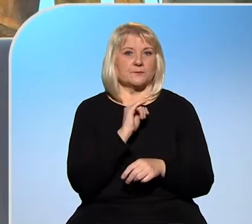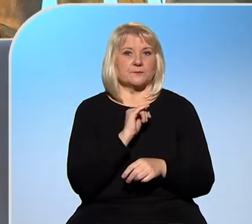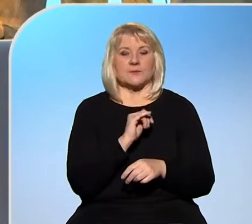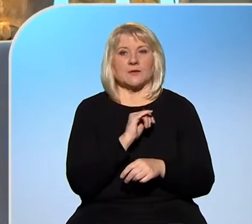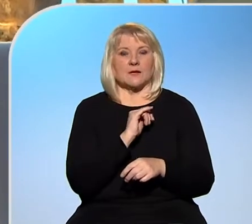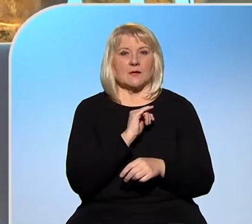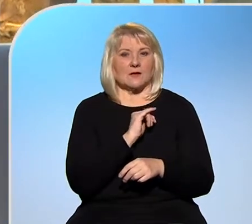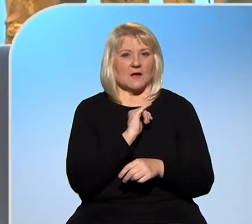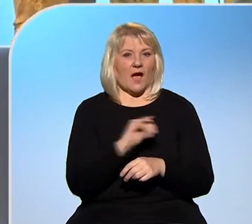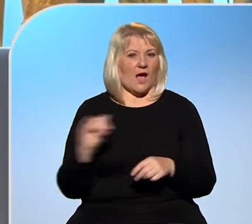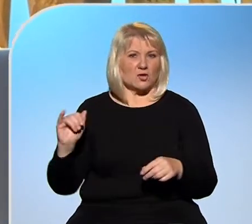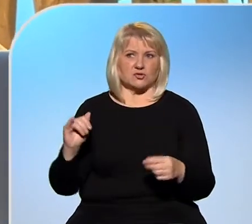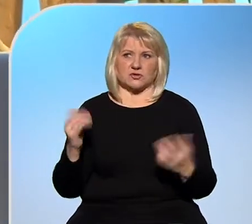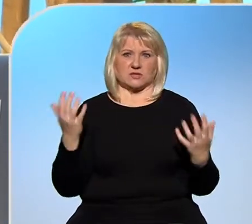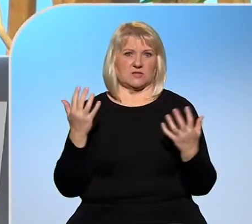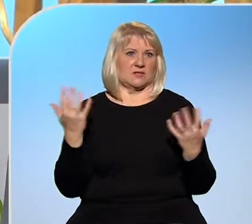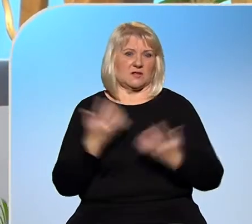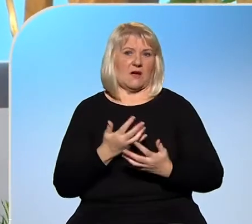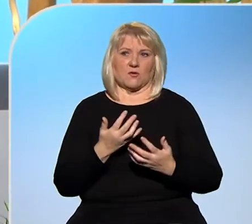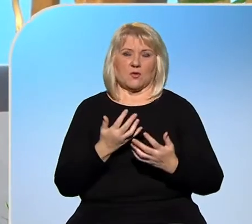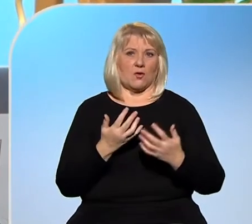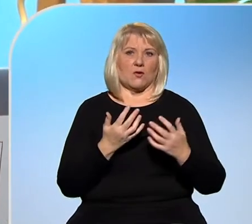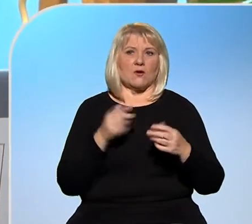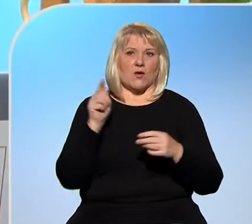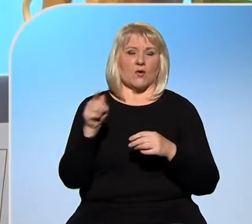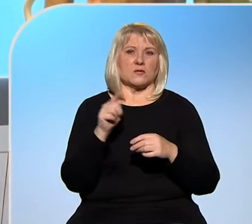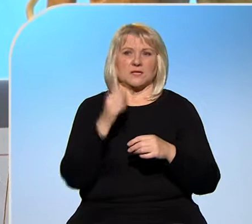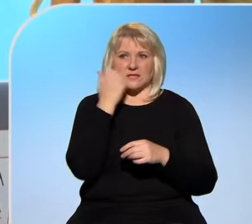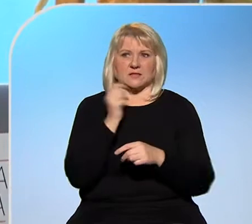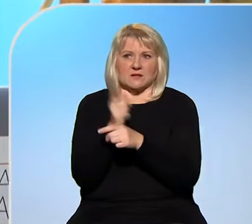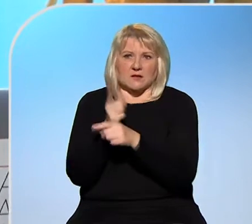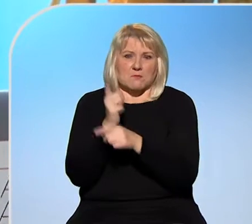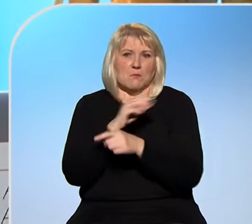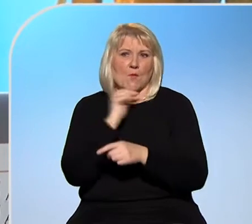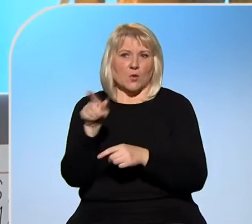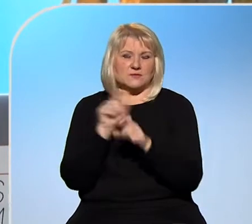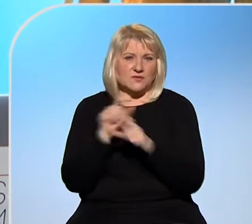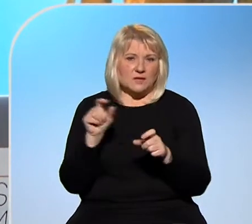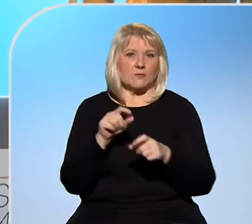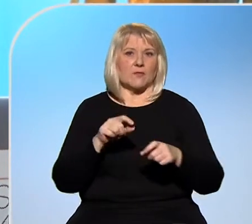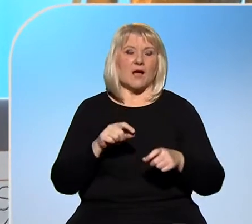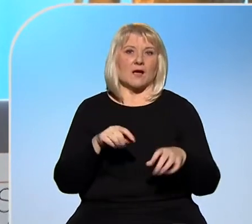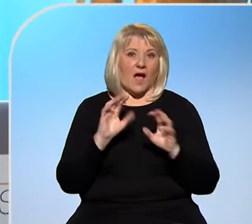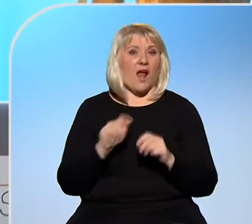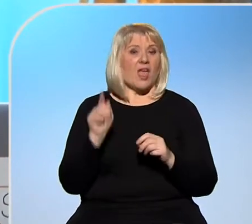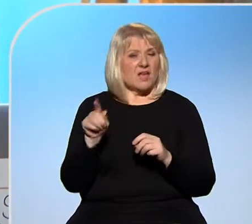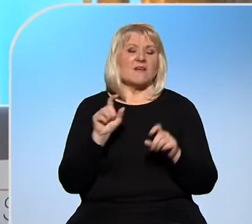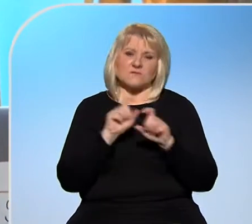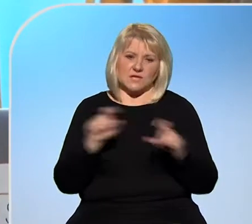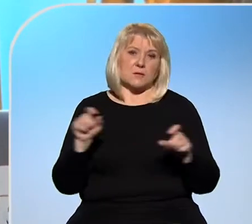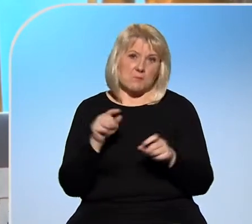respektive jsou přehlceni požadavky všech zákazníků, ale většina dodavatelů toto umožňuje.